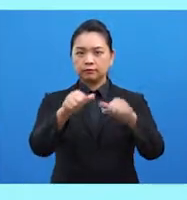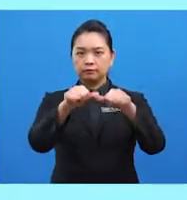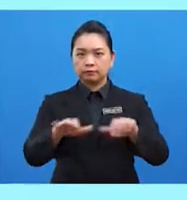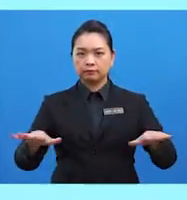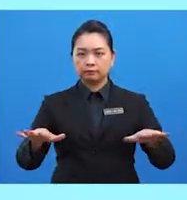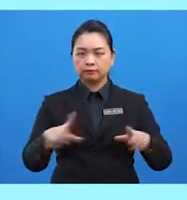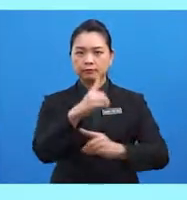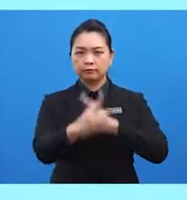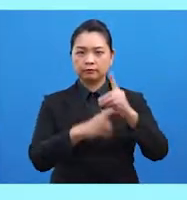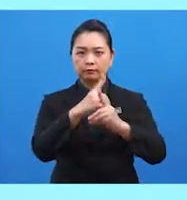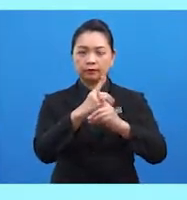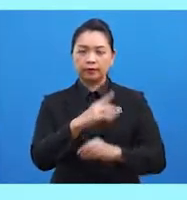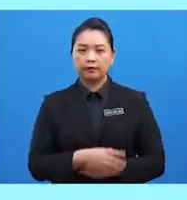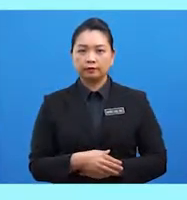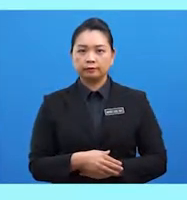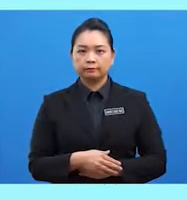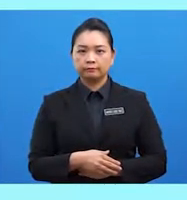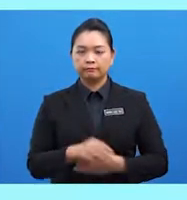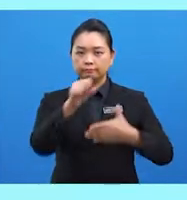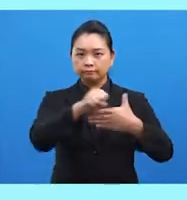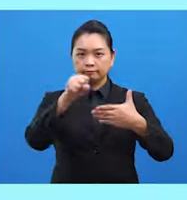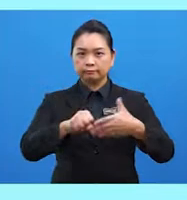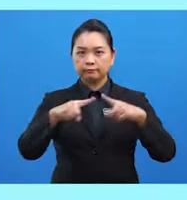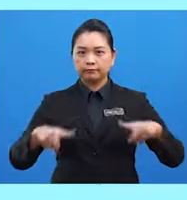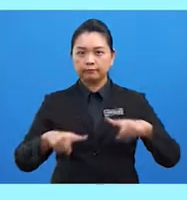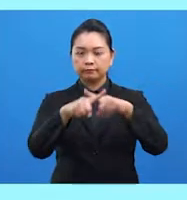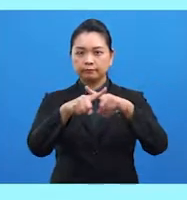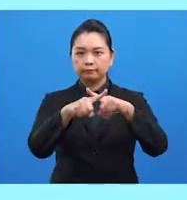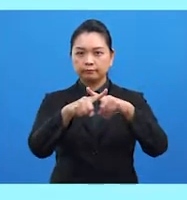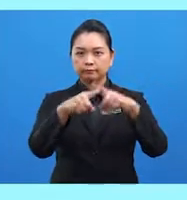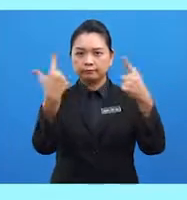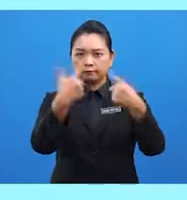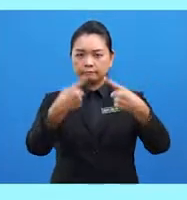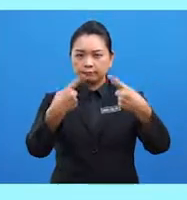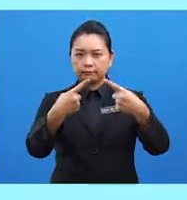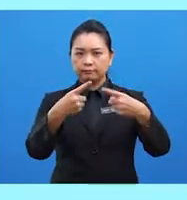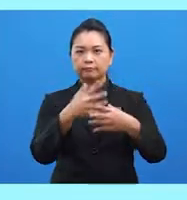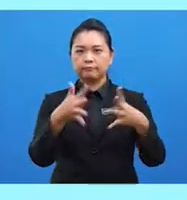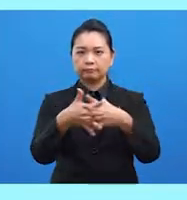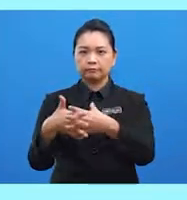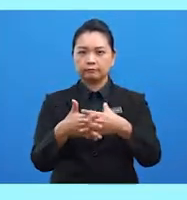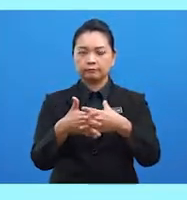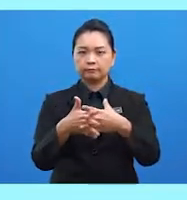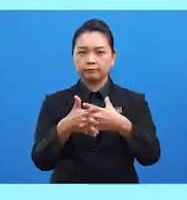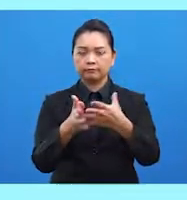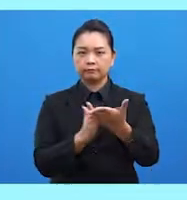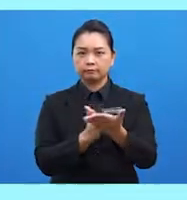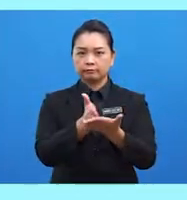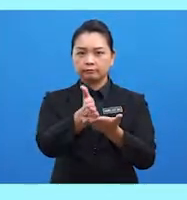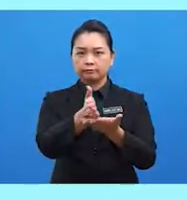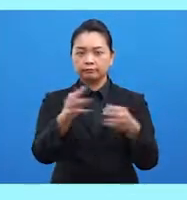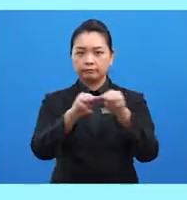keamanan dunia. Menyelesaikan konflik dan petikaian antarabangsa menerusi meja